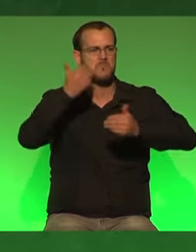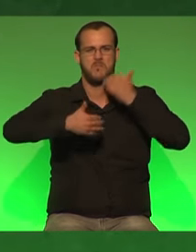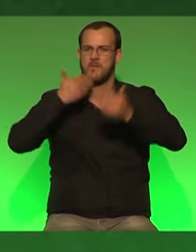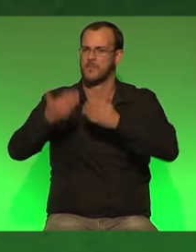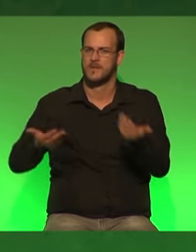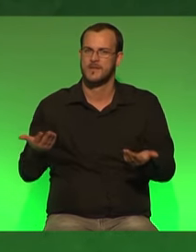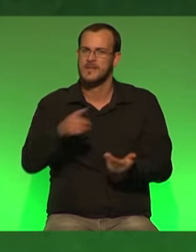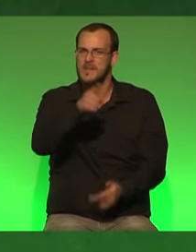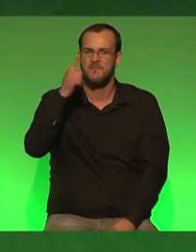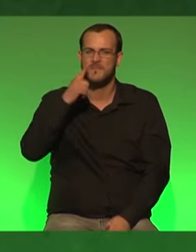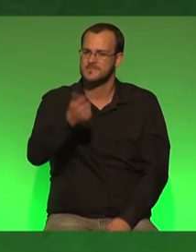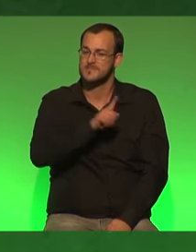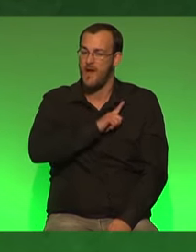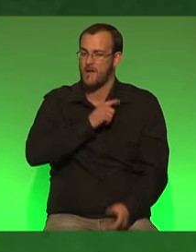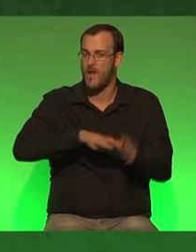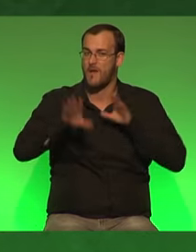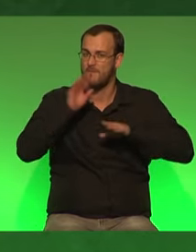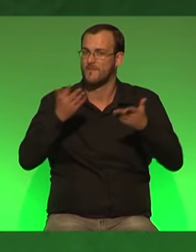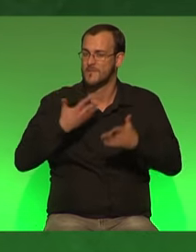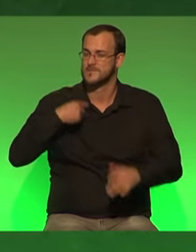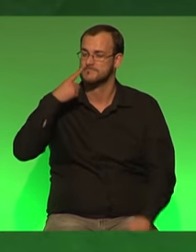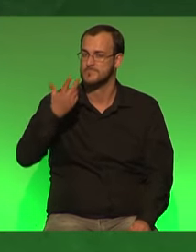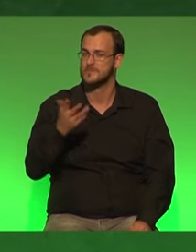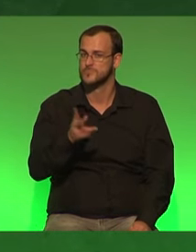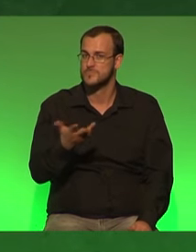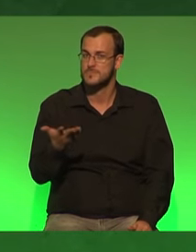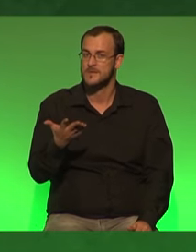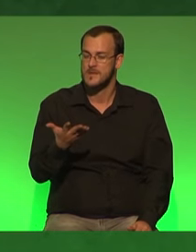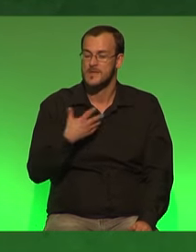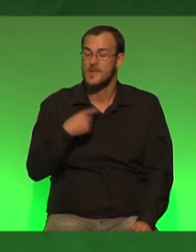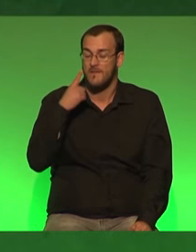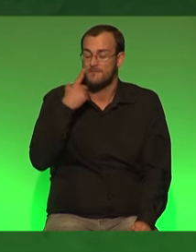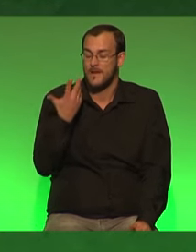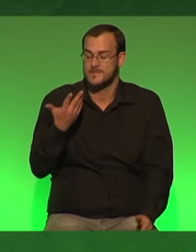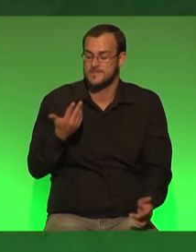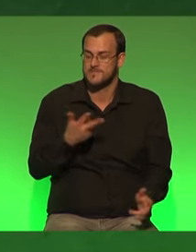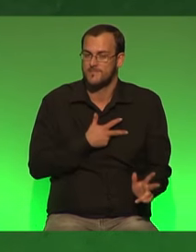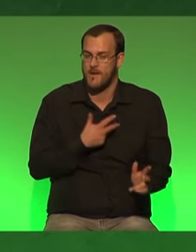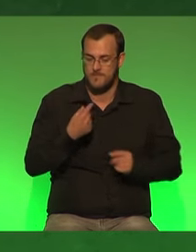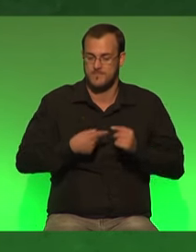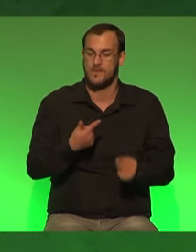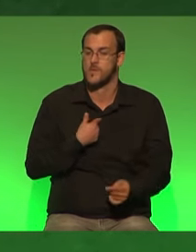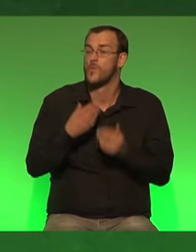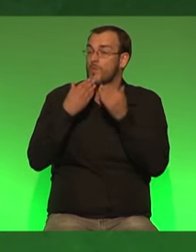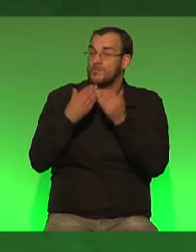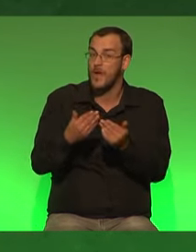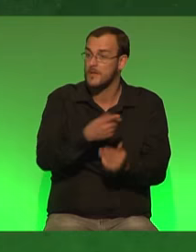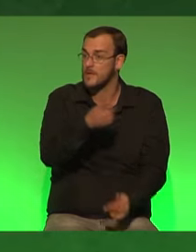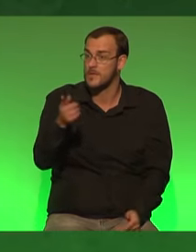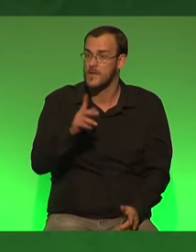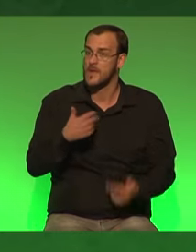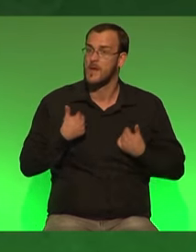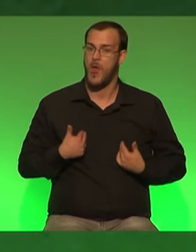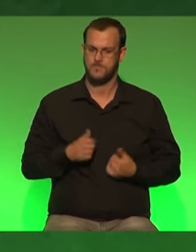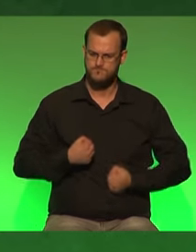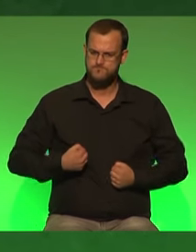ihr wisst aus euren eigenen erfahrungen was ich damit meine und ich kann euch sagen ich weiß auch wie das ist und ich möchte euch dafür danken dass wir unsere haltung